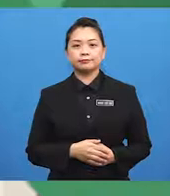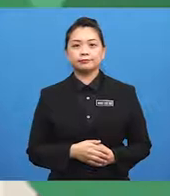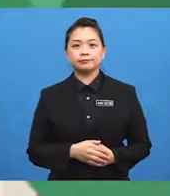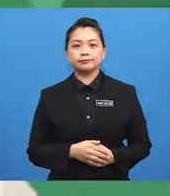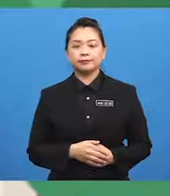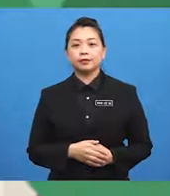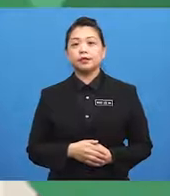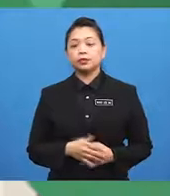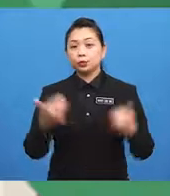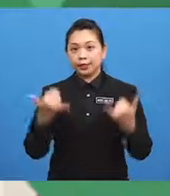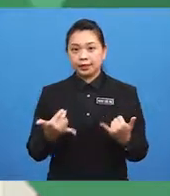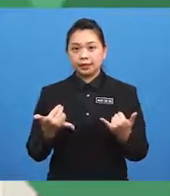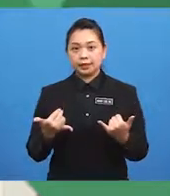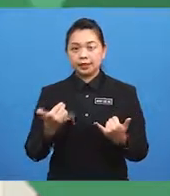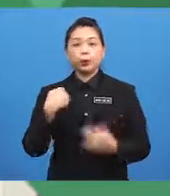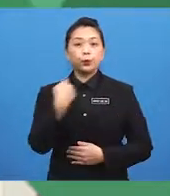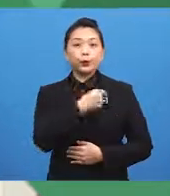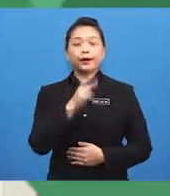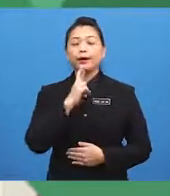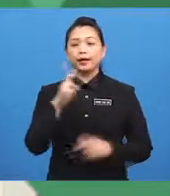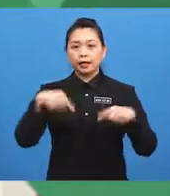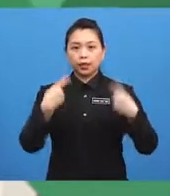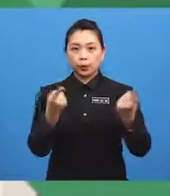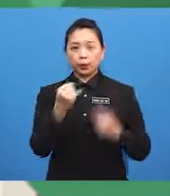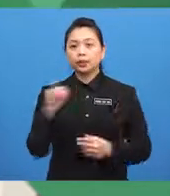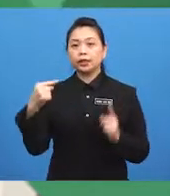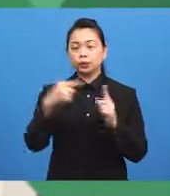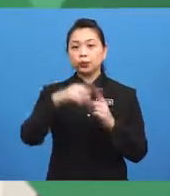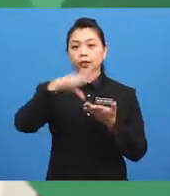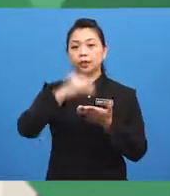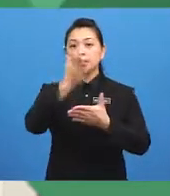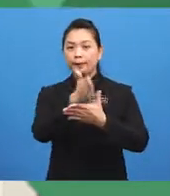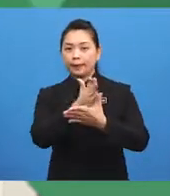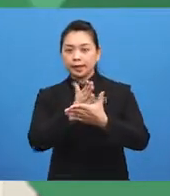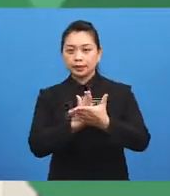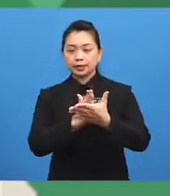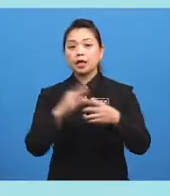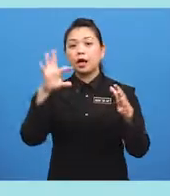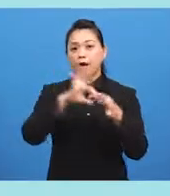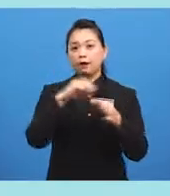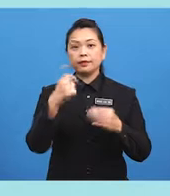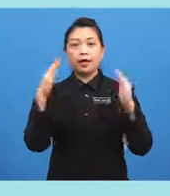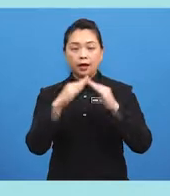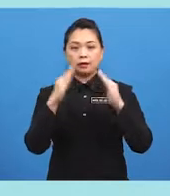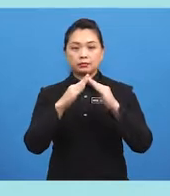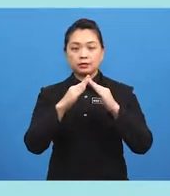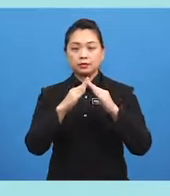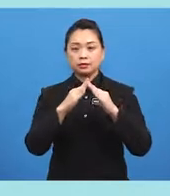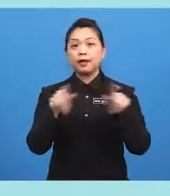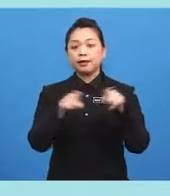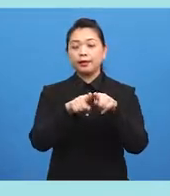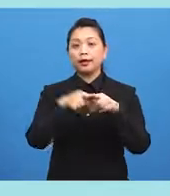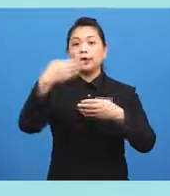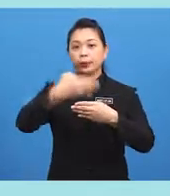Hari ini, kita akan belajar bahagian rumah. Seperti pintu,